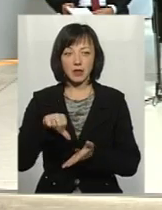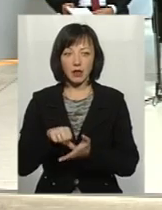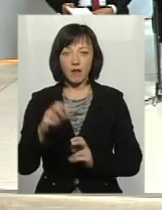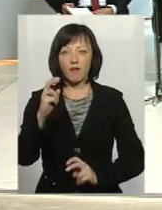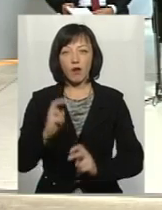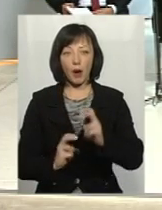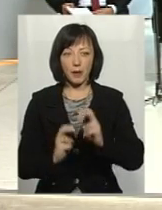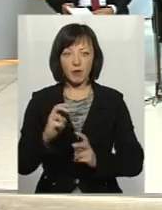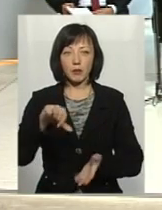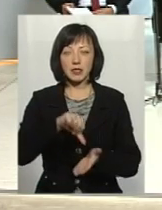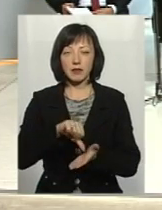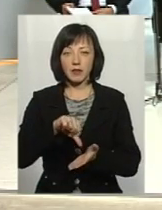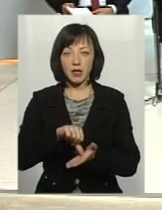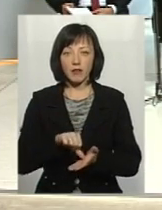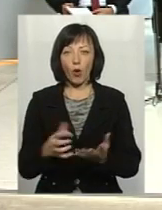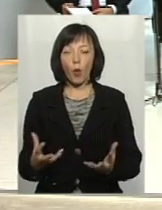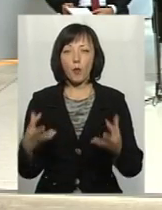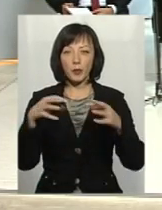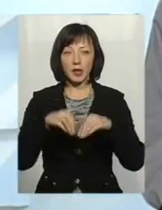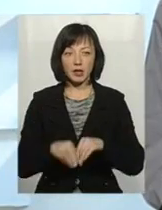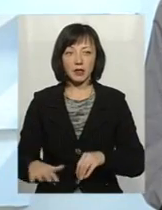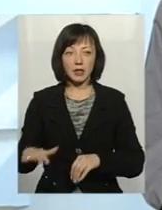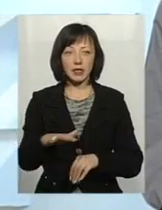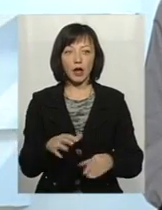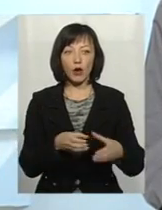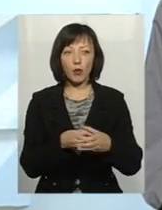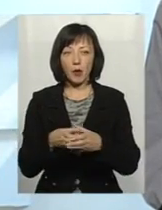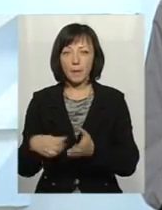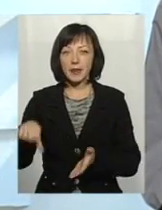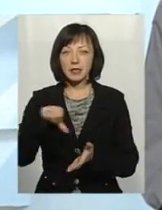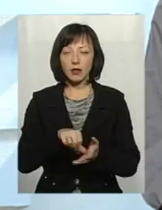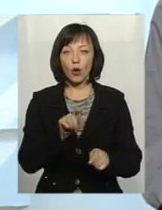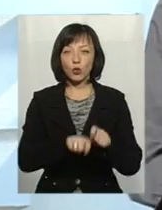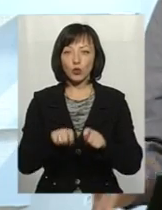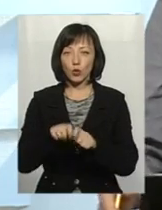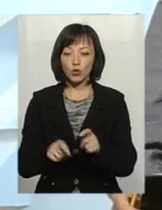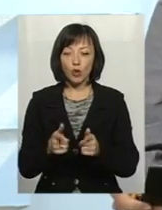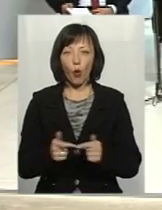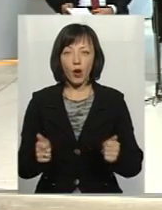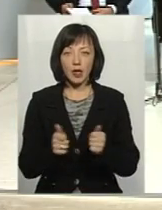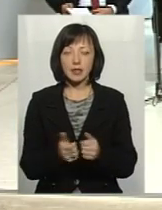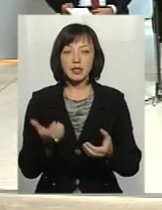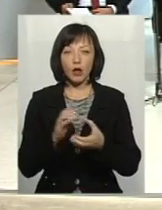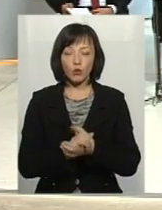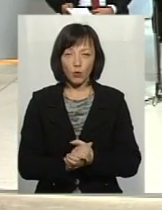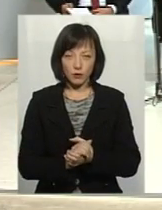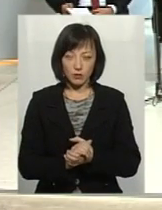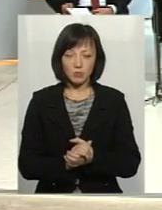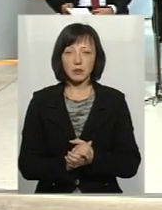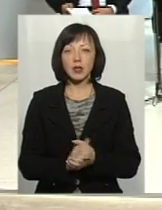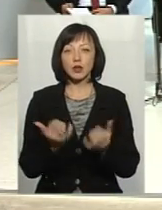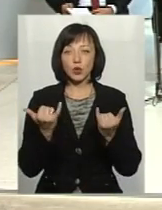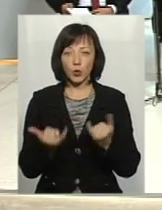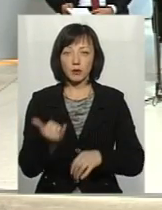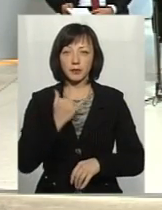фабрики, представників об'єднаних тергромад і представників контролюючих органів. Знайомтеся, шановні глядачі. Сьогодні